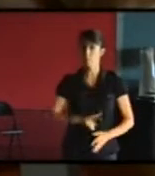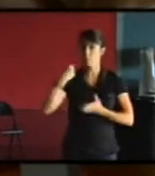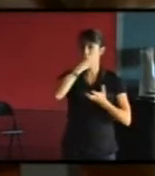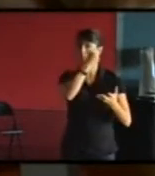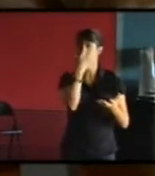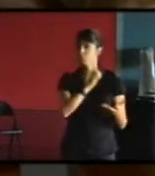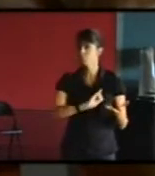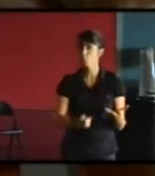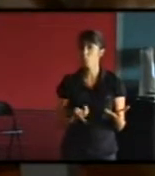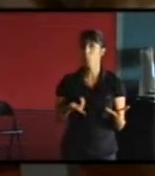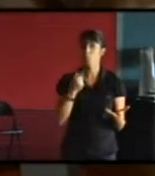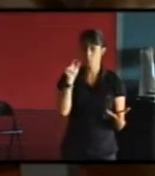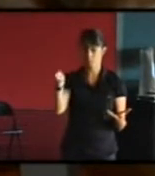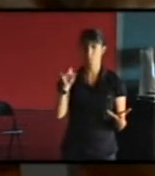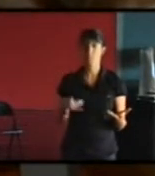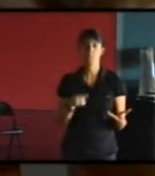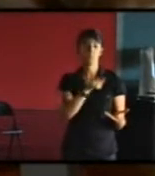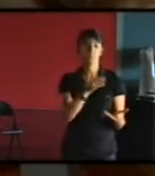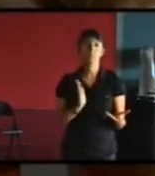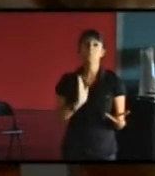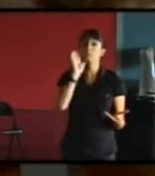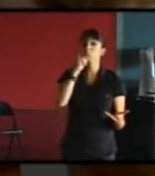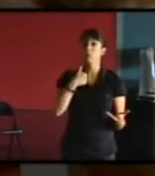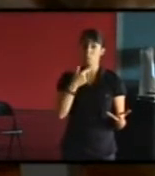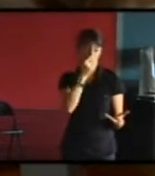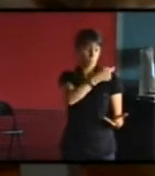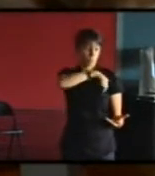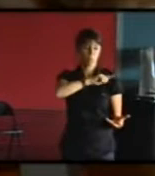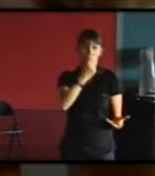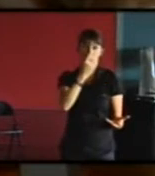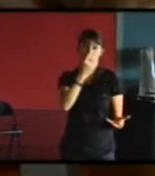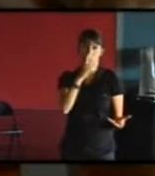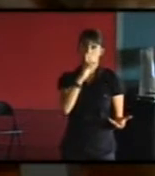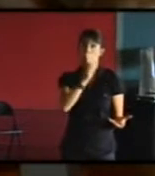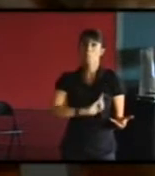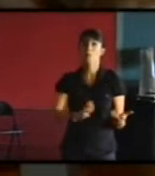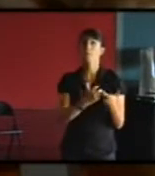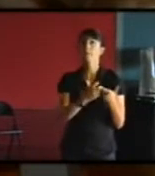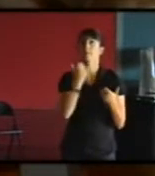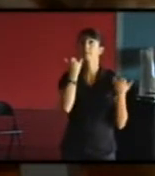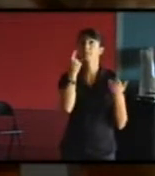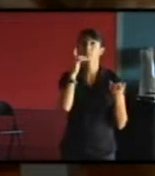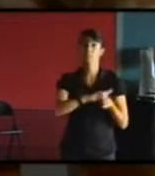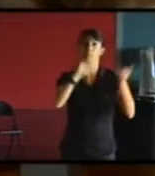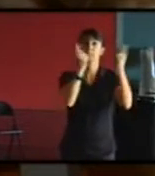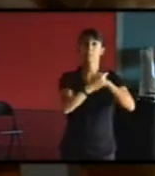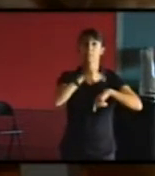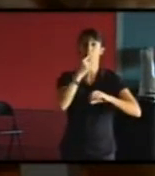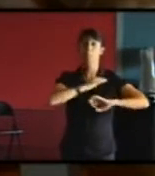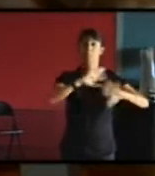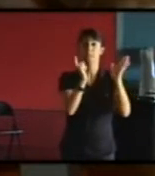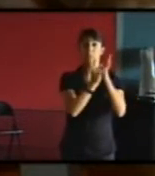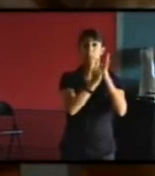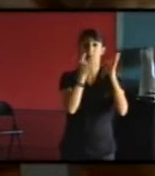transformation complète qui les transformerait je dirais en hôtel ginko un peu serait beaucoup plus intéressante